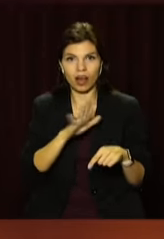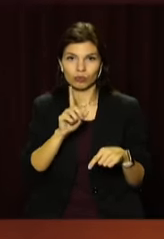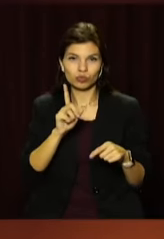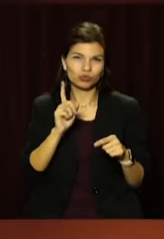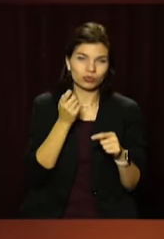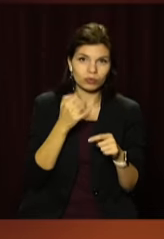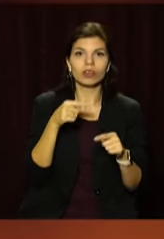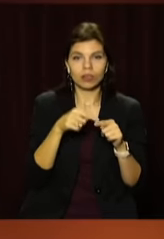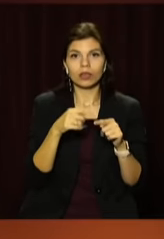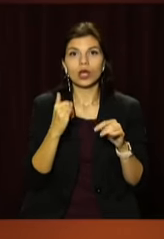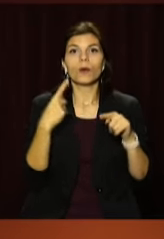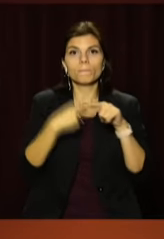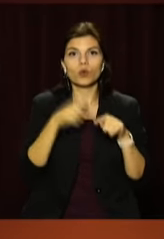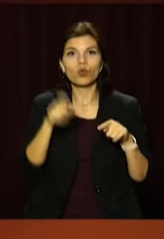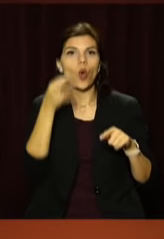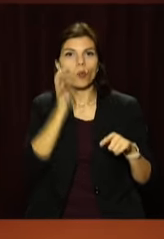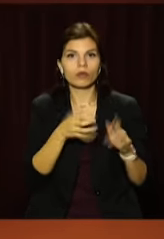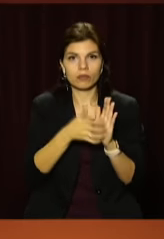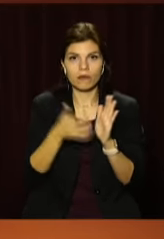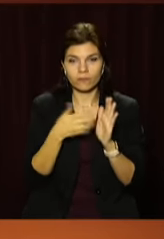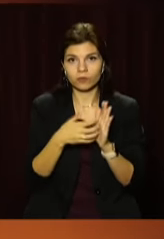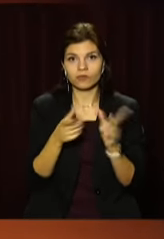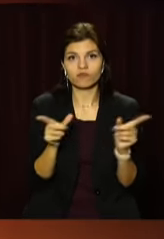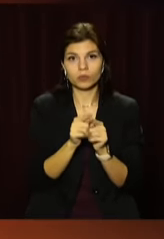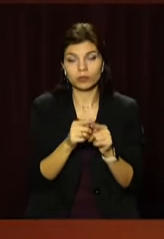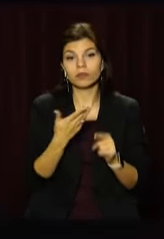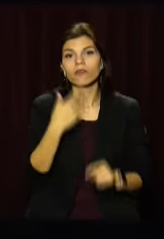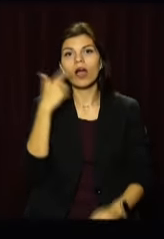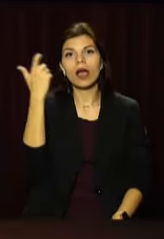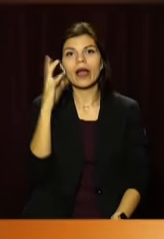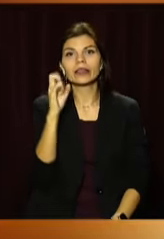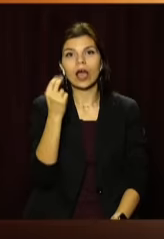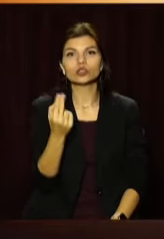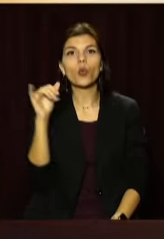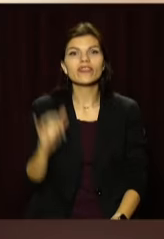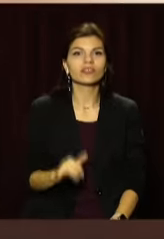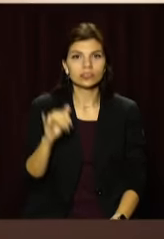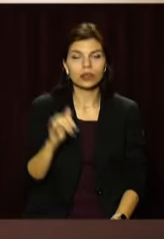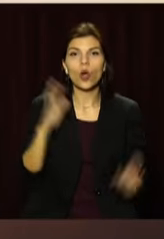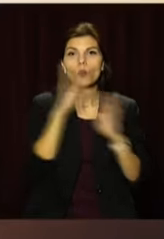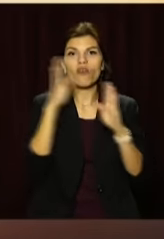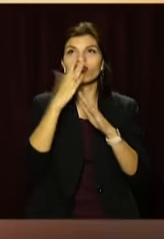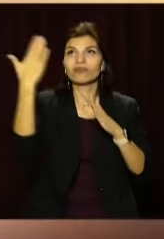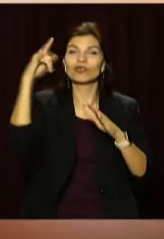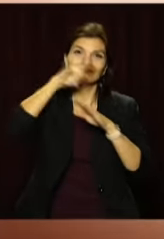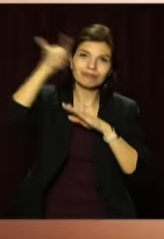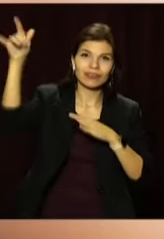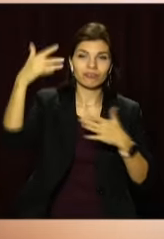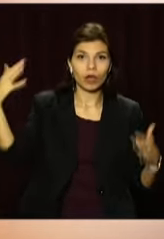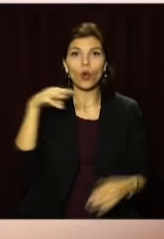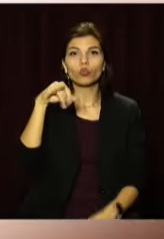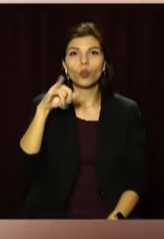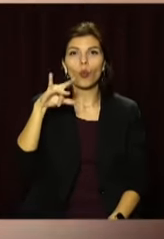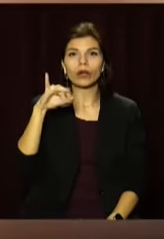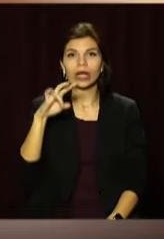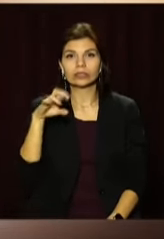наклався людський фактор. Наказу Міноборони начальника Харківського національного університету повітряних сил Олександра Туринського